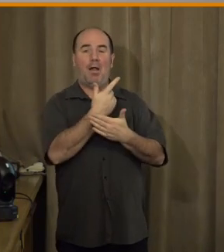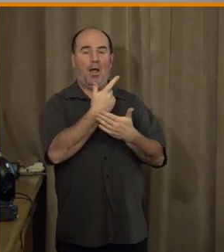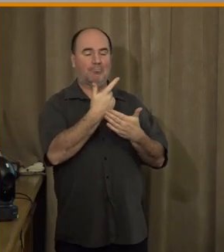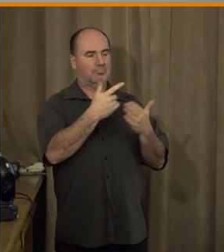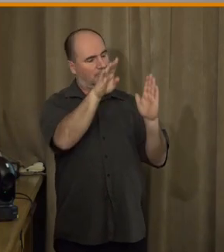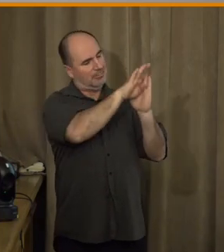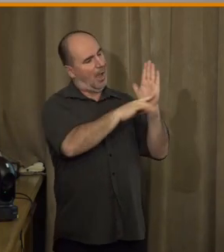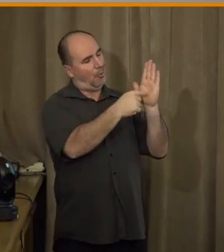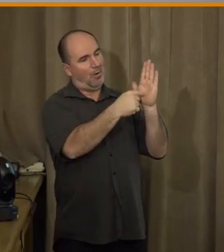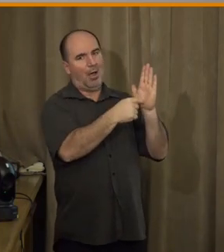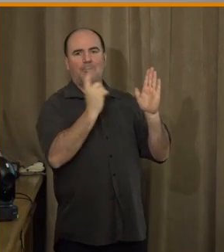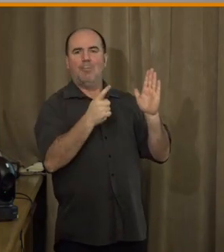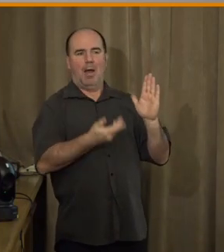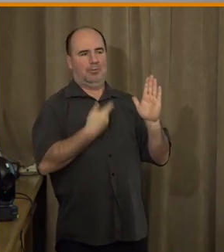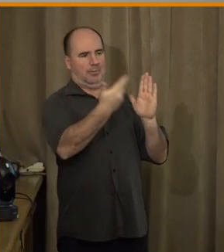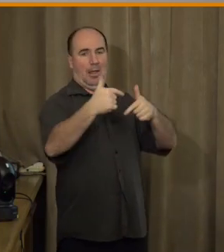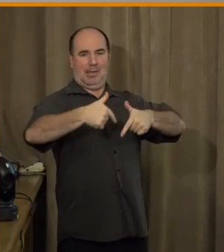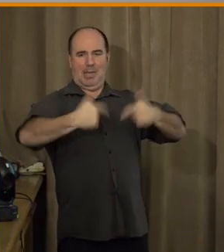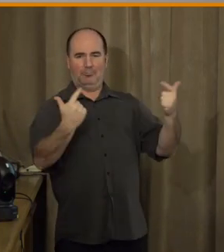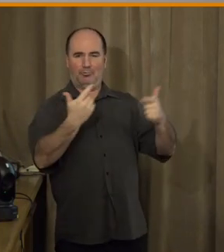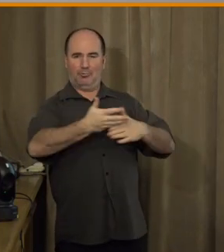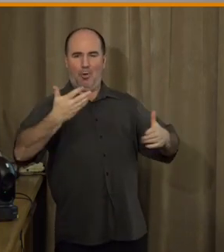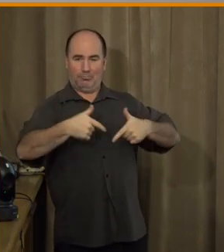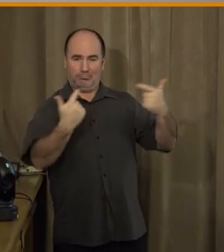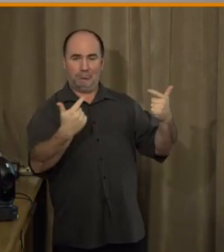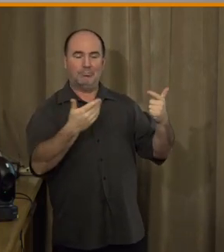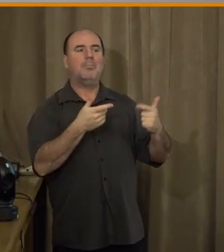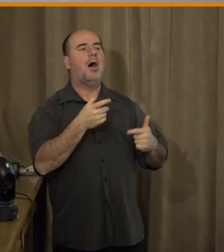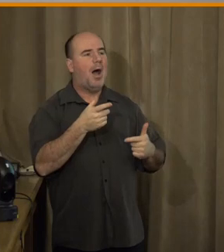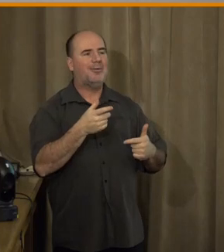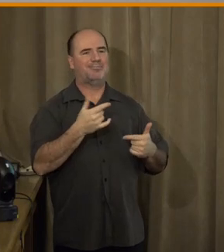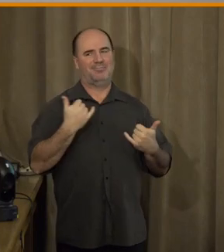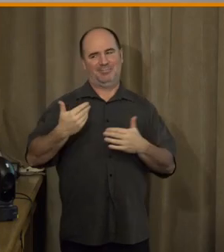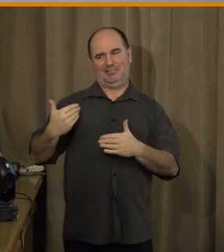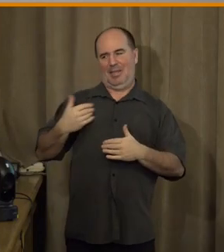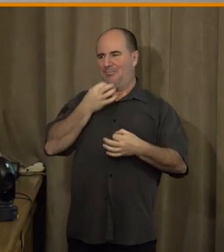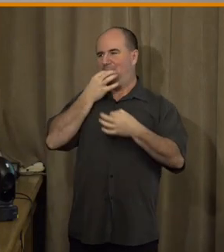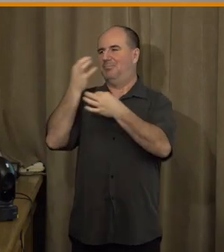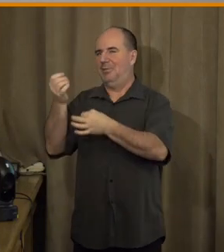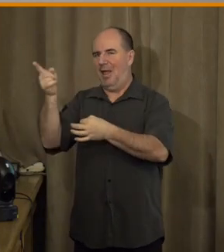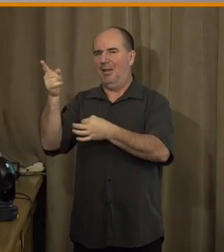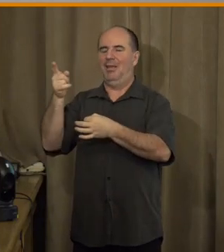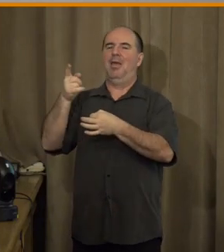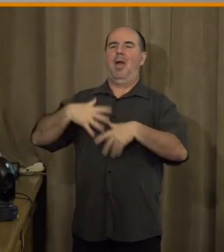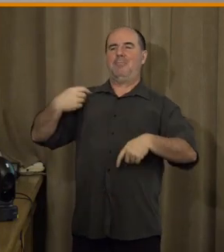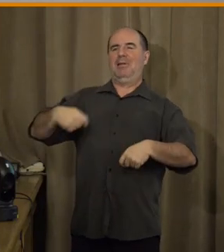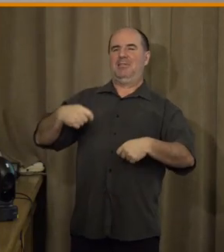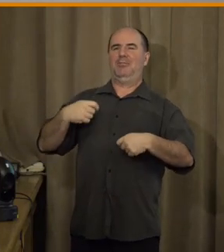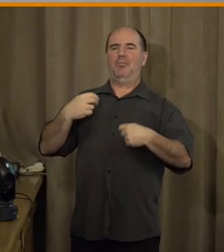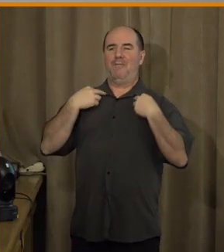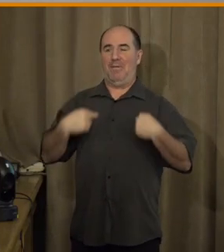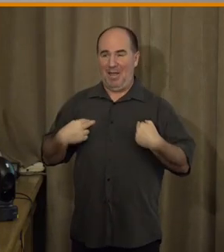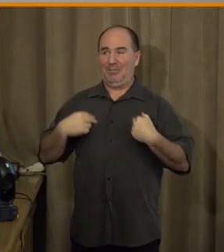s chodou okolností asi před měsícem znovu ptali Ministerstva financí a bylo nám řečeno, že vůbec nic se nechystá, chystat